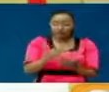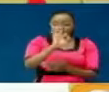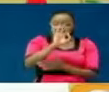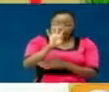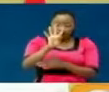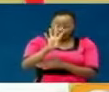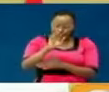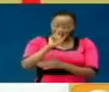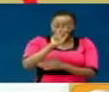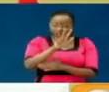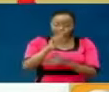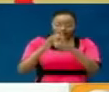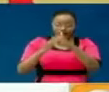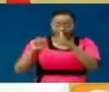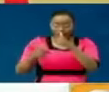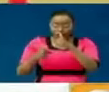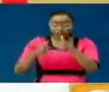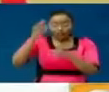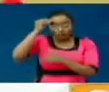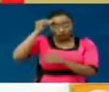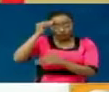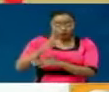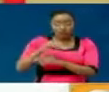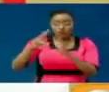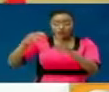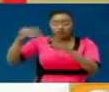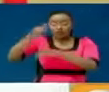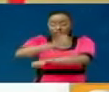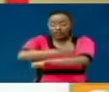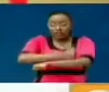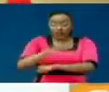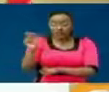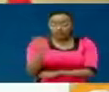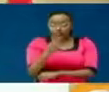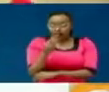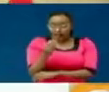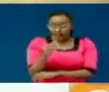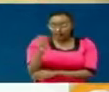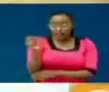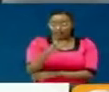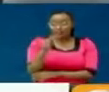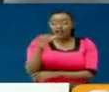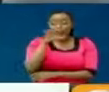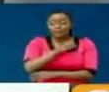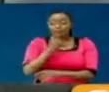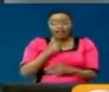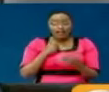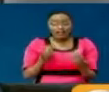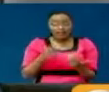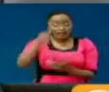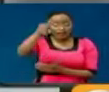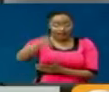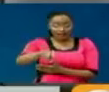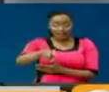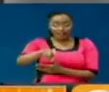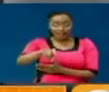watalazimika kutafuta shule zingine. Walimu siati mshare yao imekungua, mshare yao imekosa. Na lazima